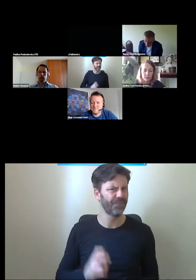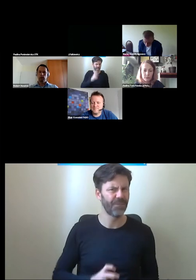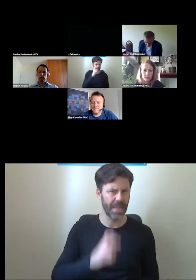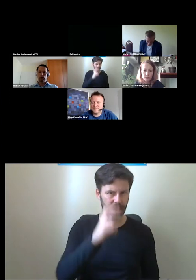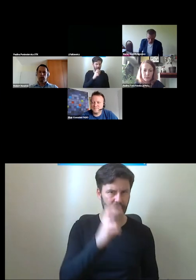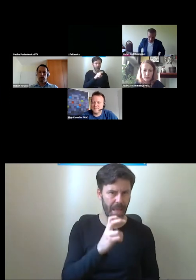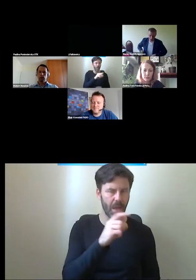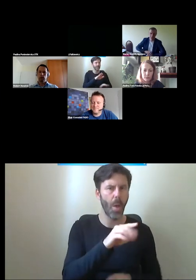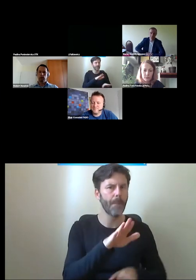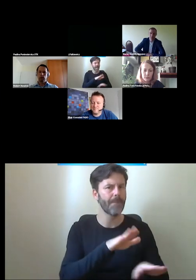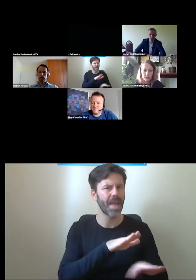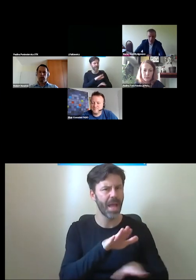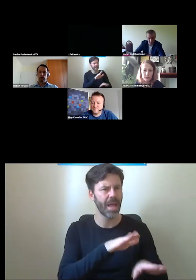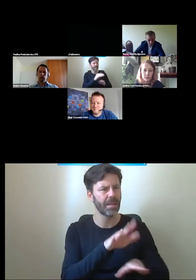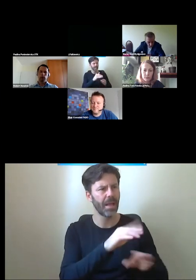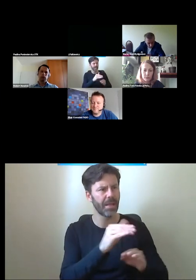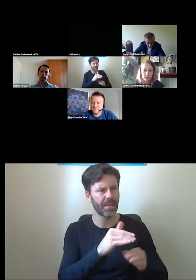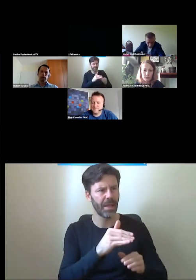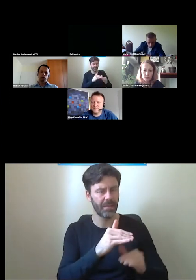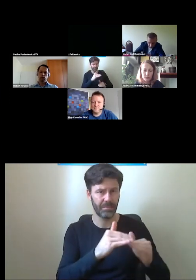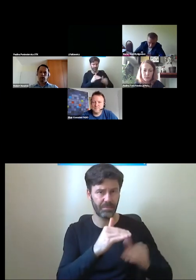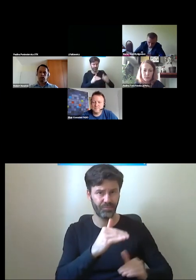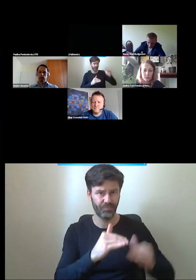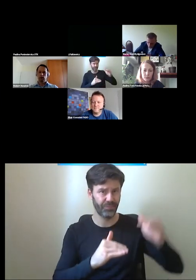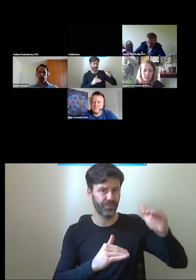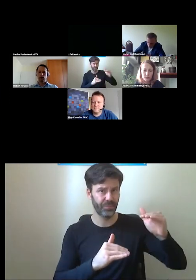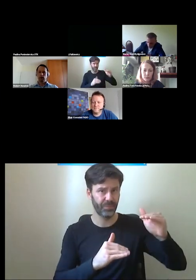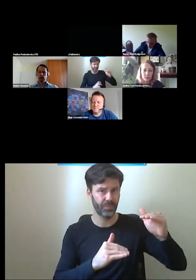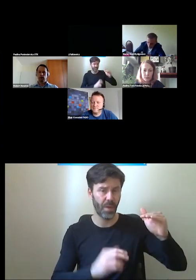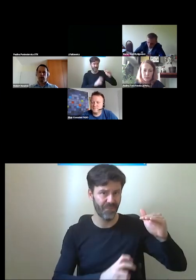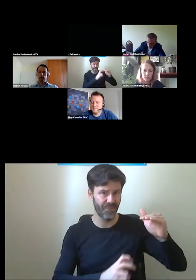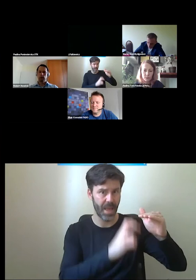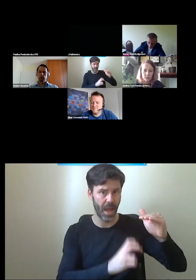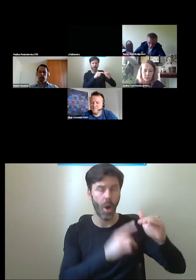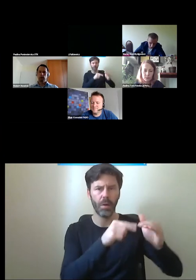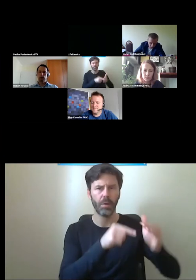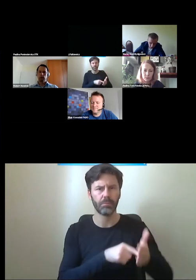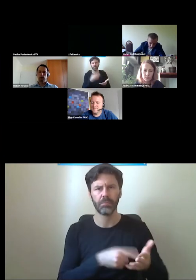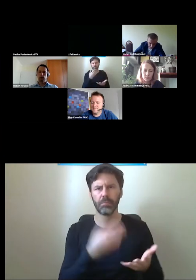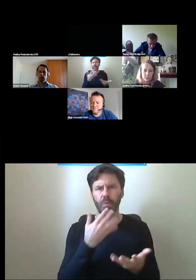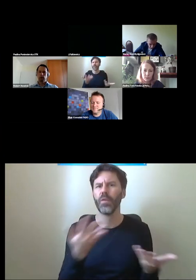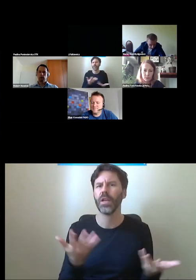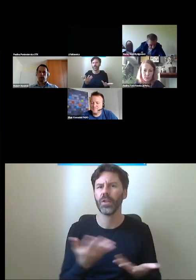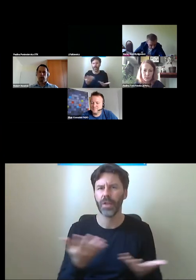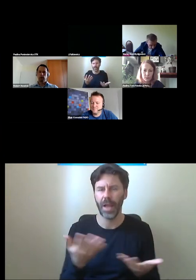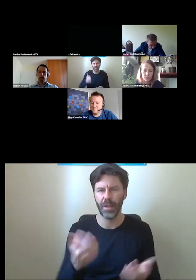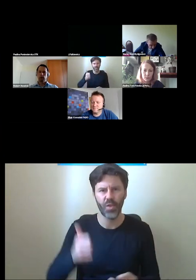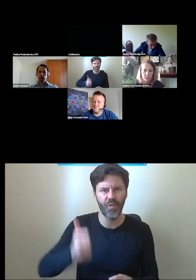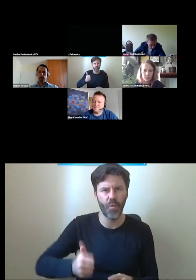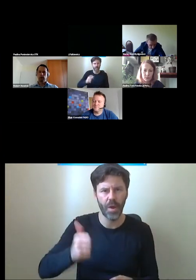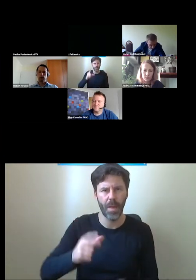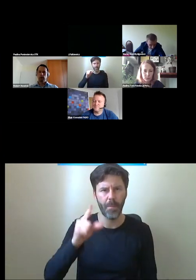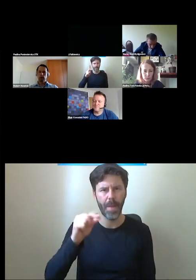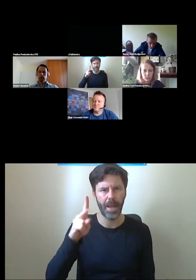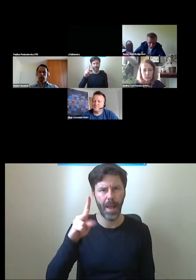musieliśmy zniwelować duże różnice wysokości, na chwilę obecną to są, tak jak mówiłem, rejony dworców PKP, inwestycja